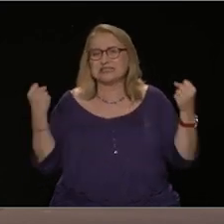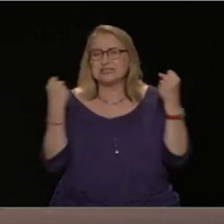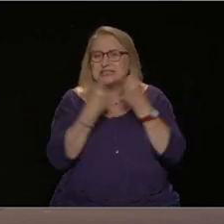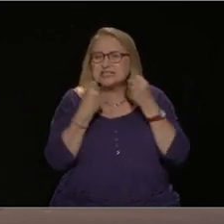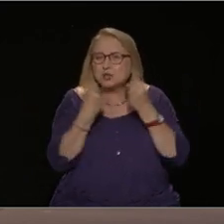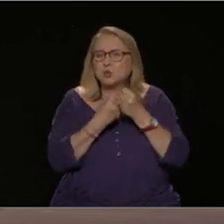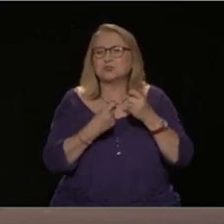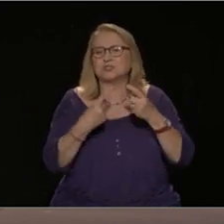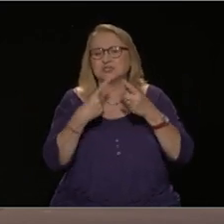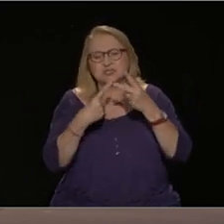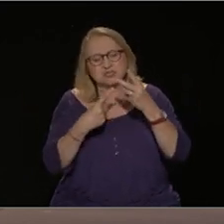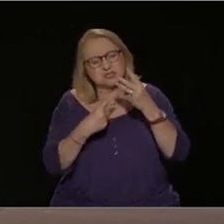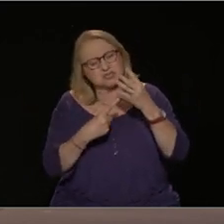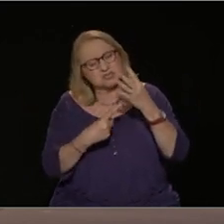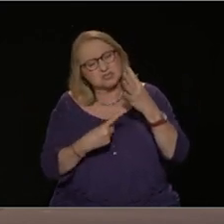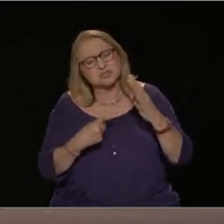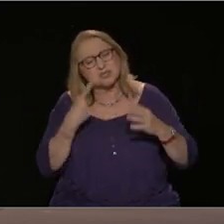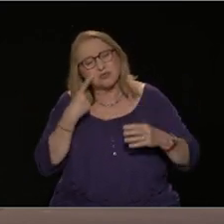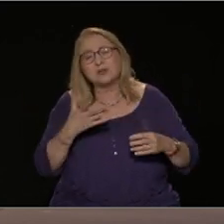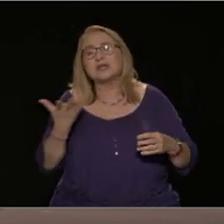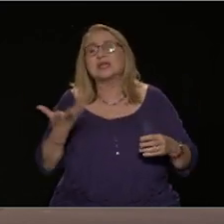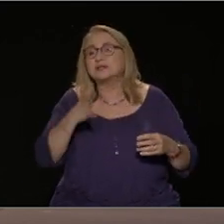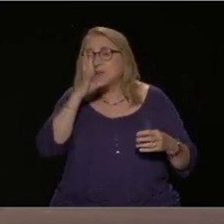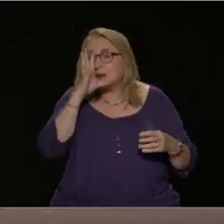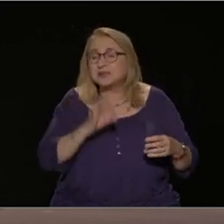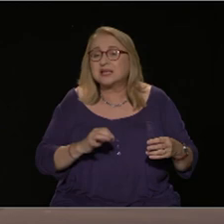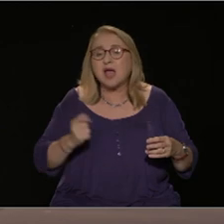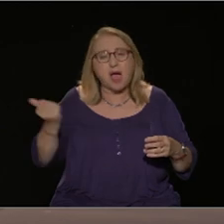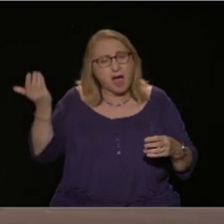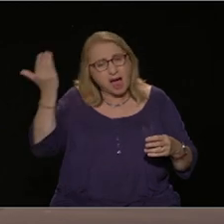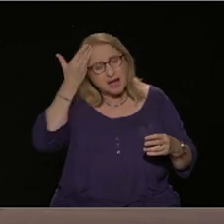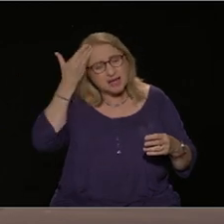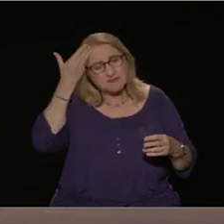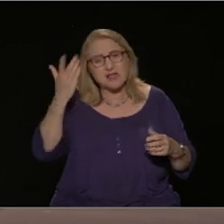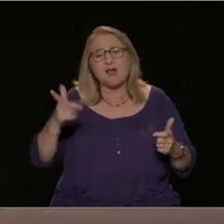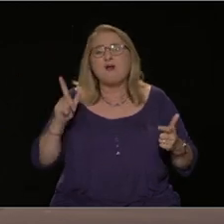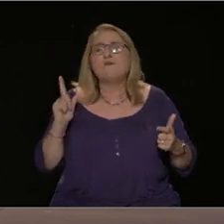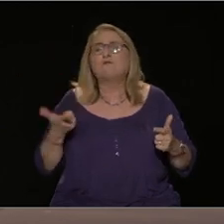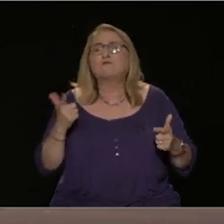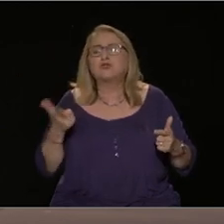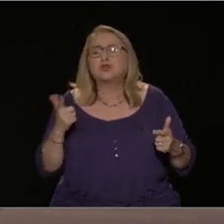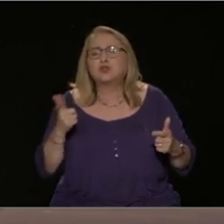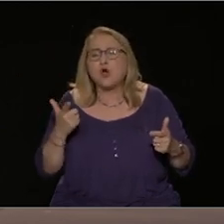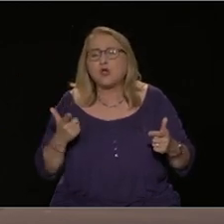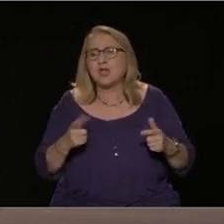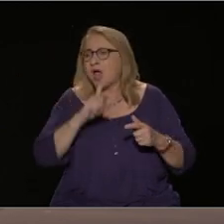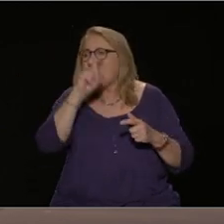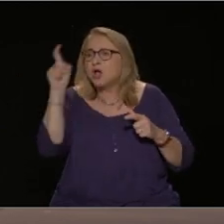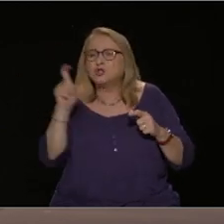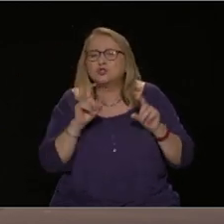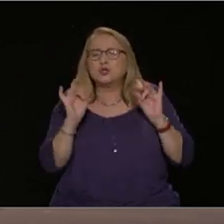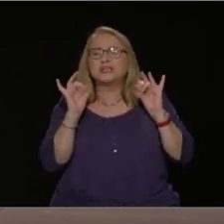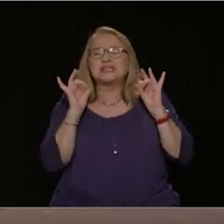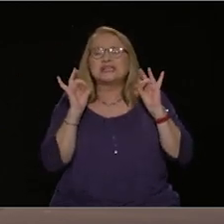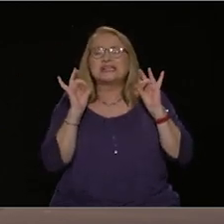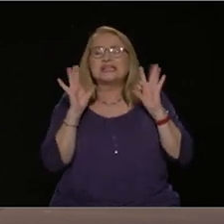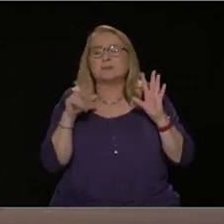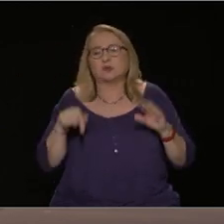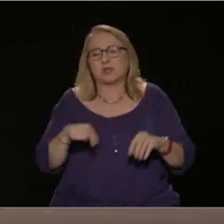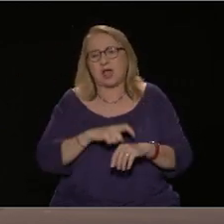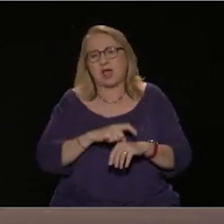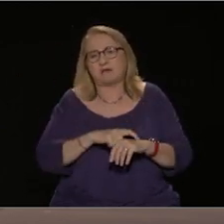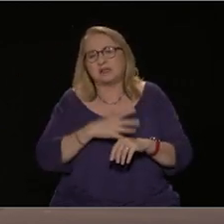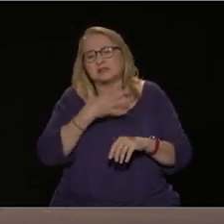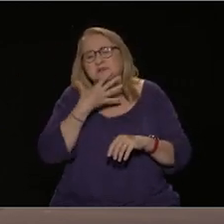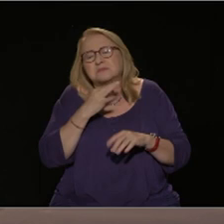Και βέβαια ποια είναι η πραγματικότητα της φτώχειας, της ακρίβειας, της καταστολής στην οποία ζούμε καθημερινά. Αυτή